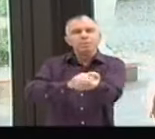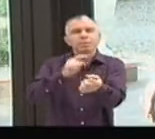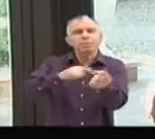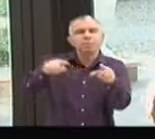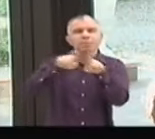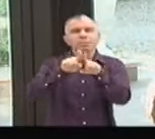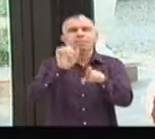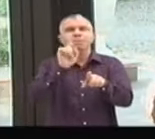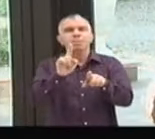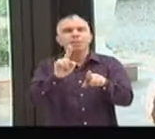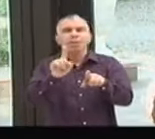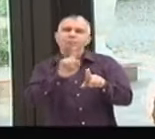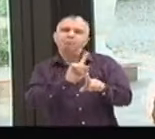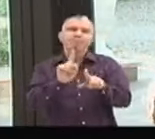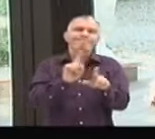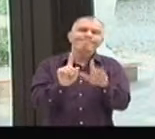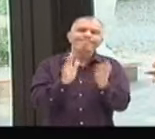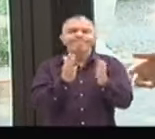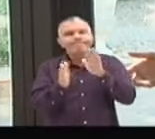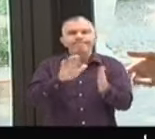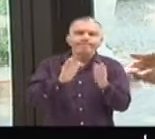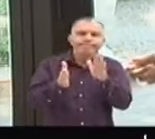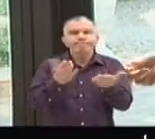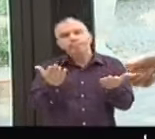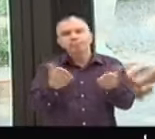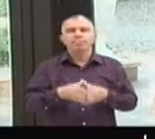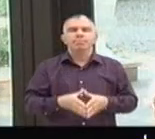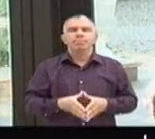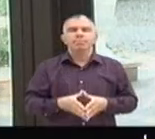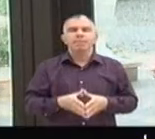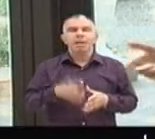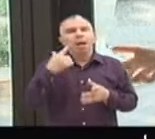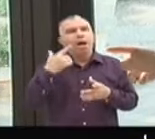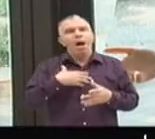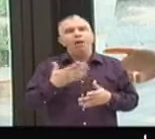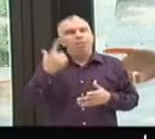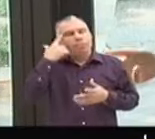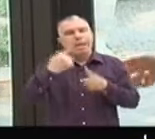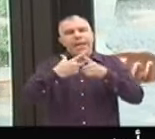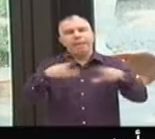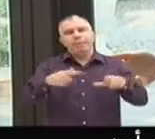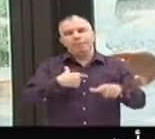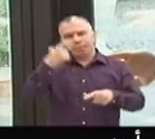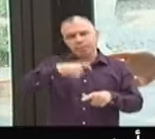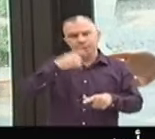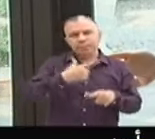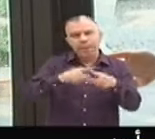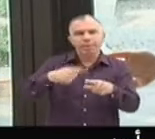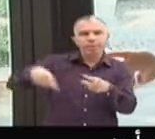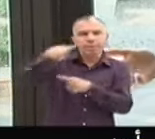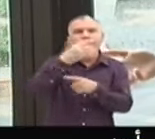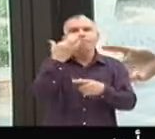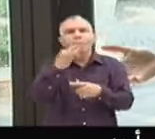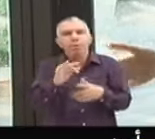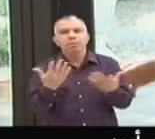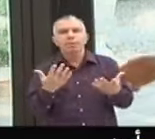par l'un et par l'autre. Et le fait d'avoir cette liberté finalement et d'appartenir à personne,